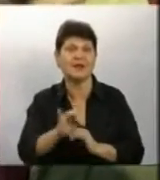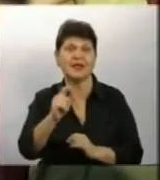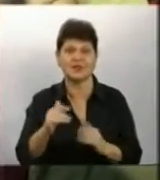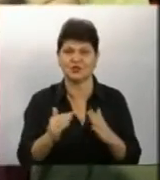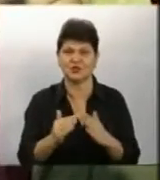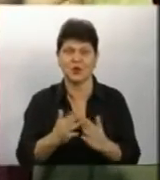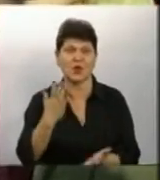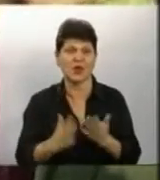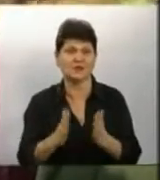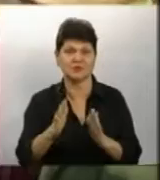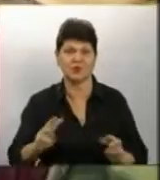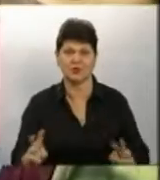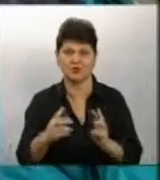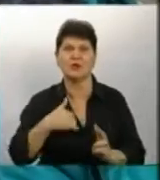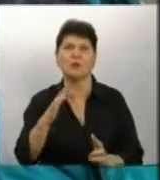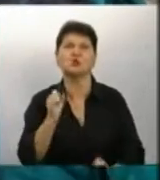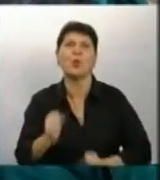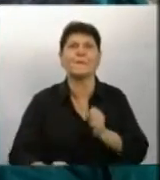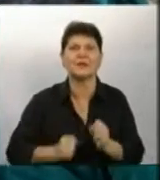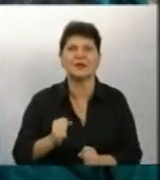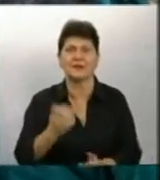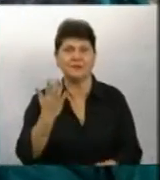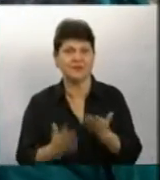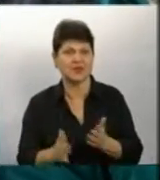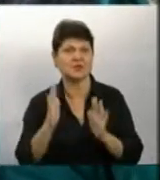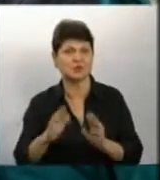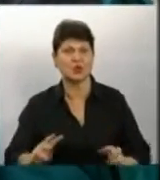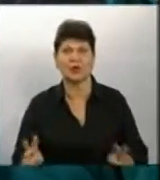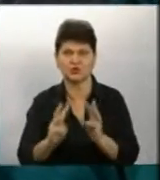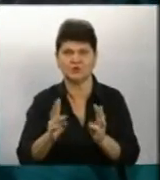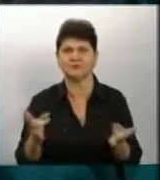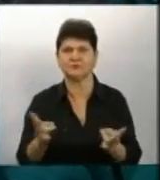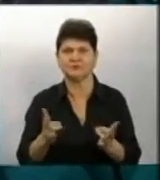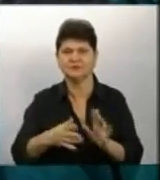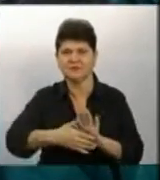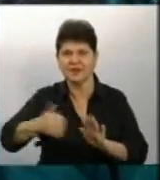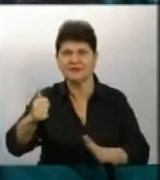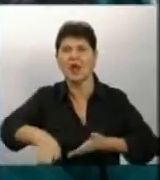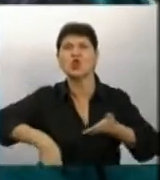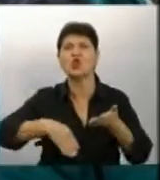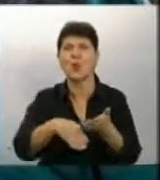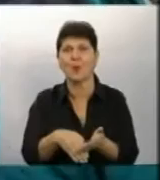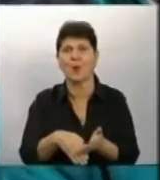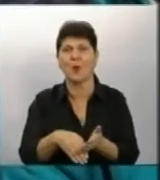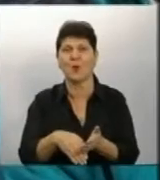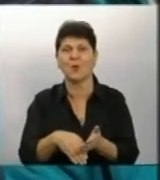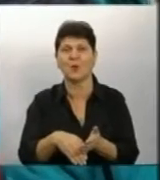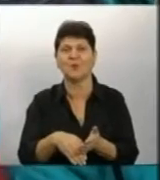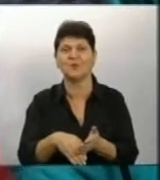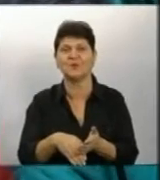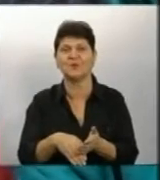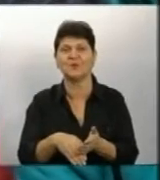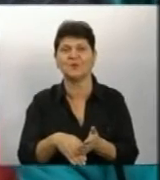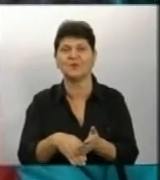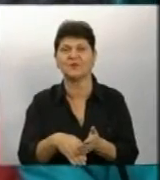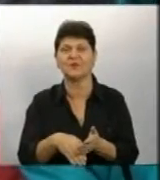якщо буде пожежа, то я буду бігти Якщо буде пожежа, то треба кликати по допомогу і